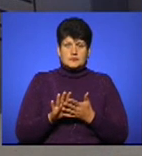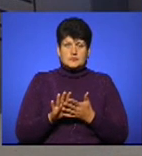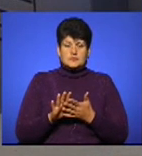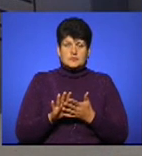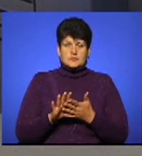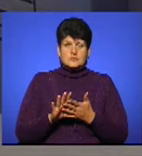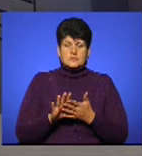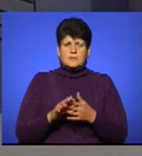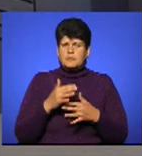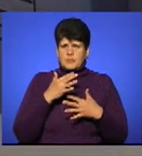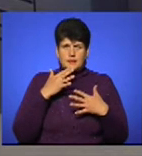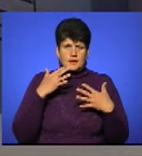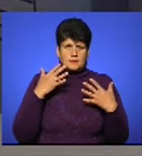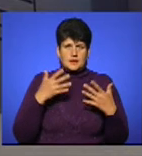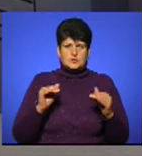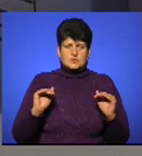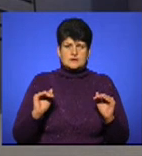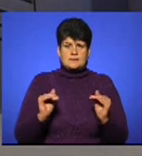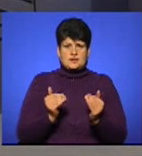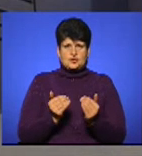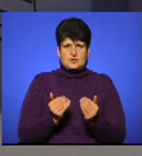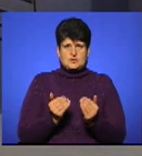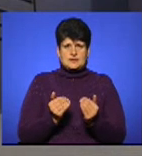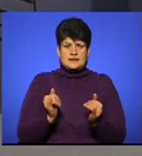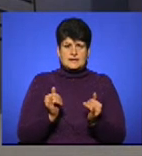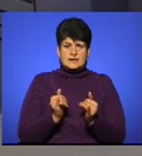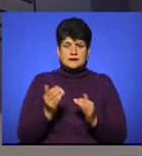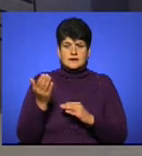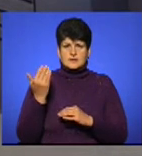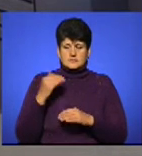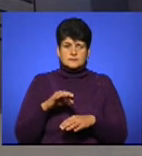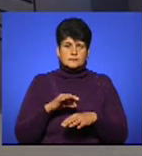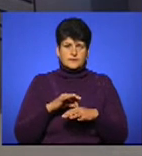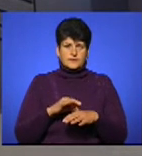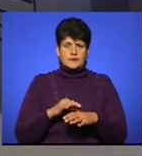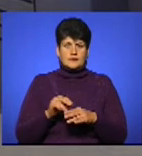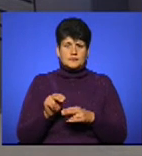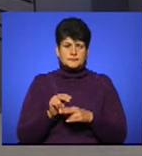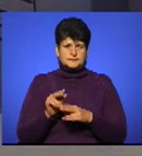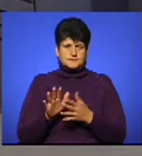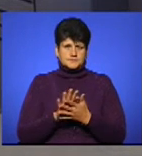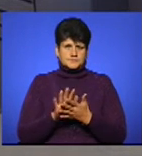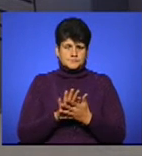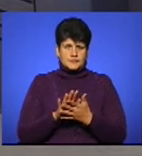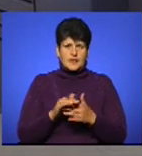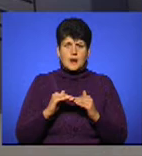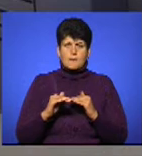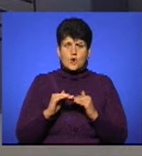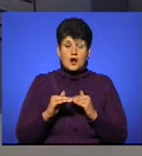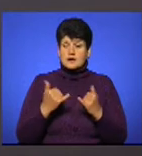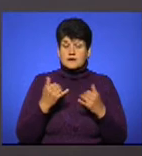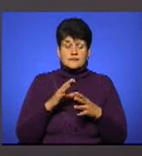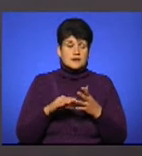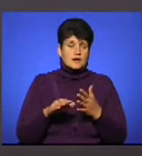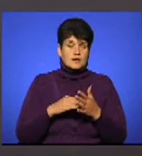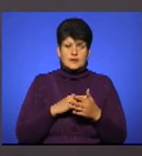набагато зменшилися. Раніше здійснювалася і дератизація на полях, вона взагалі не проводиться,